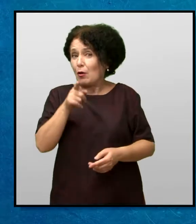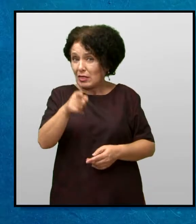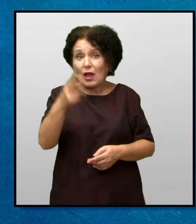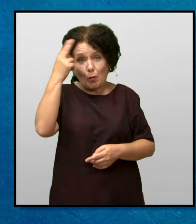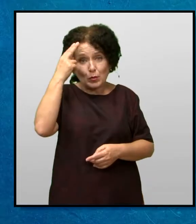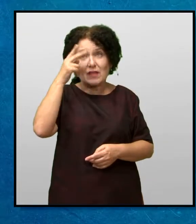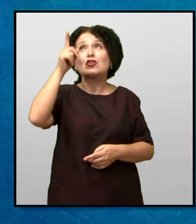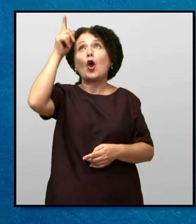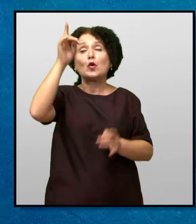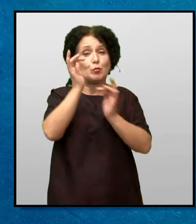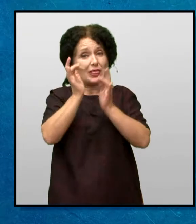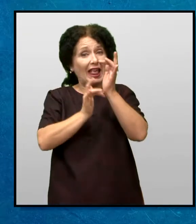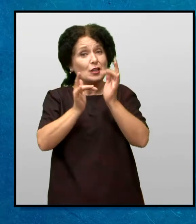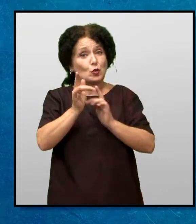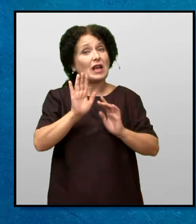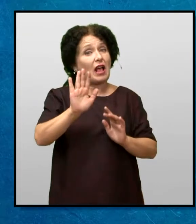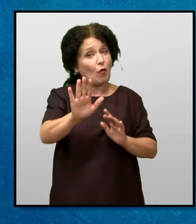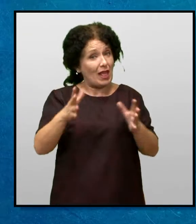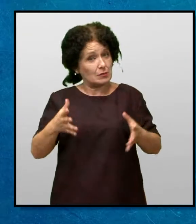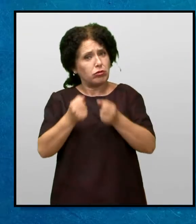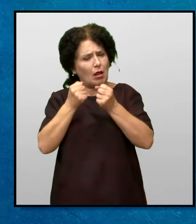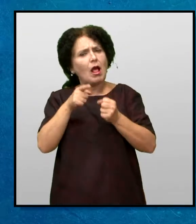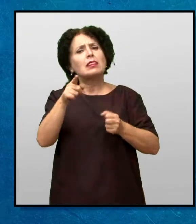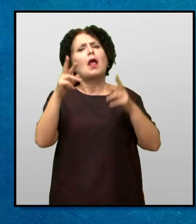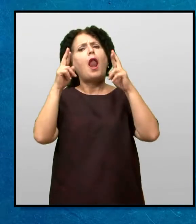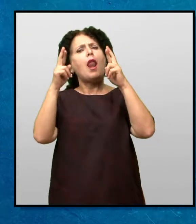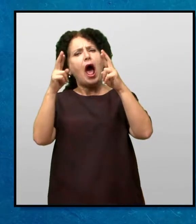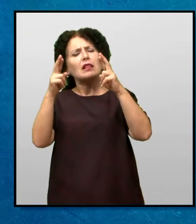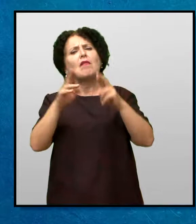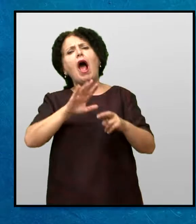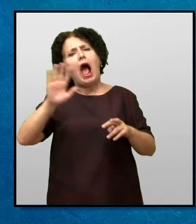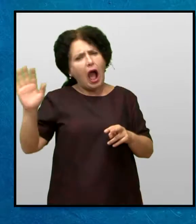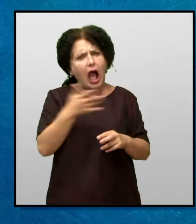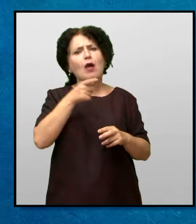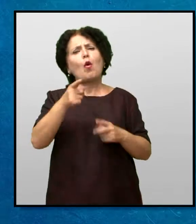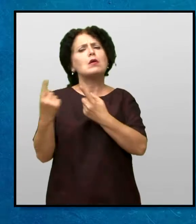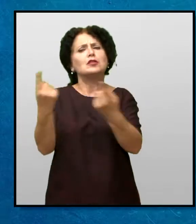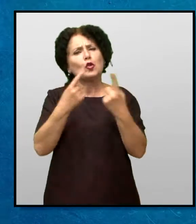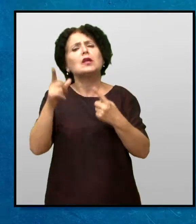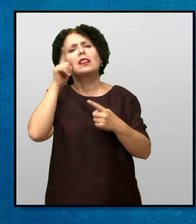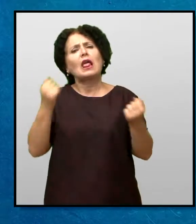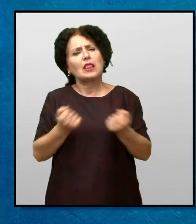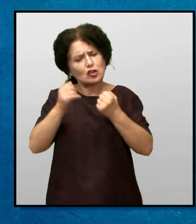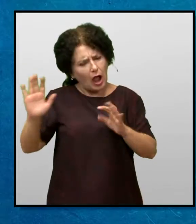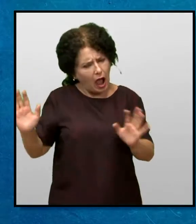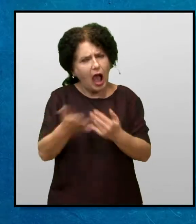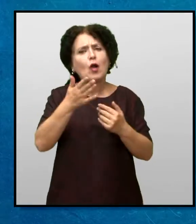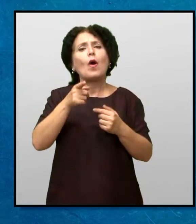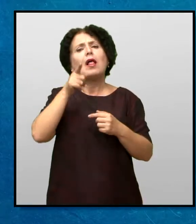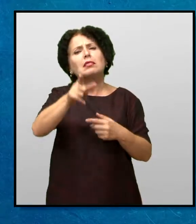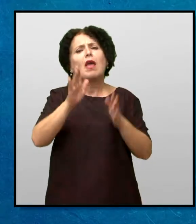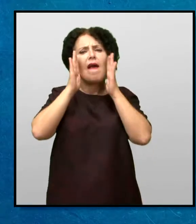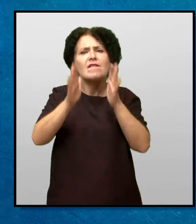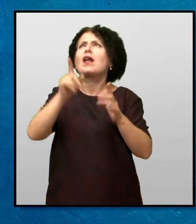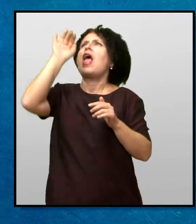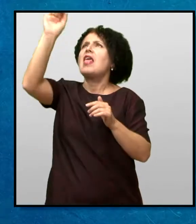познаваш Господ Исус како свој спасител, надевај се на него дури и тогаш кога состојбите се тешки Ако му